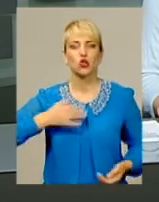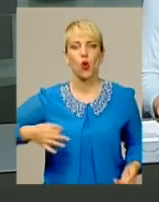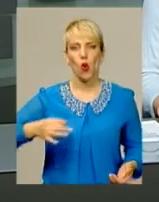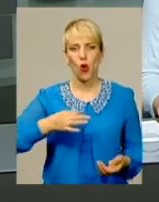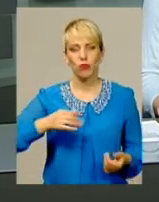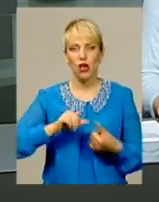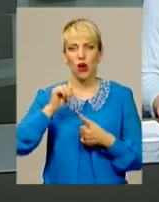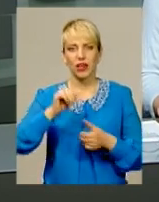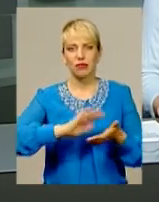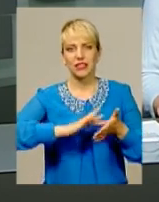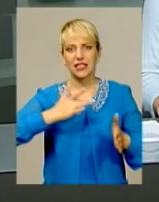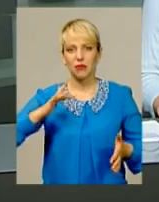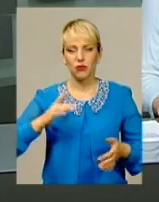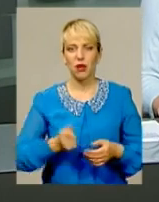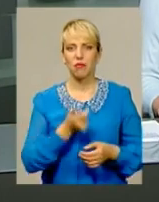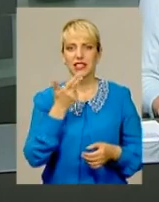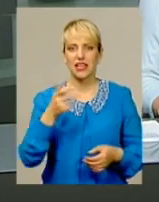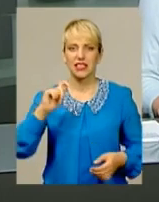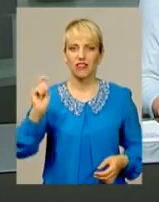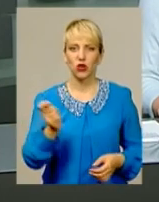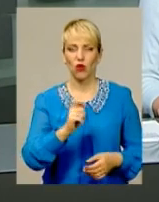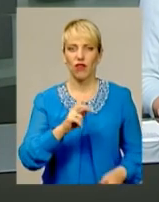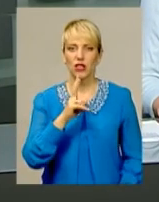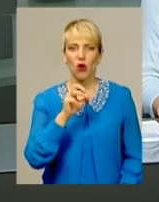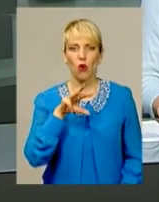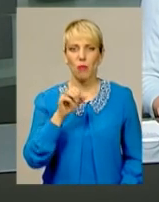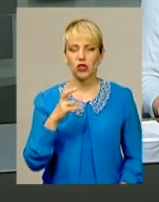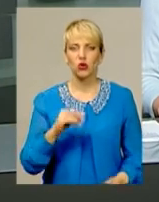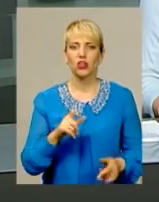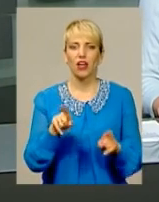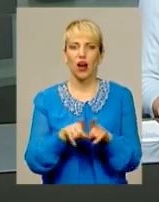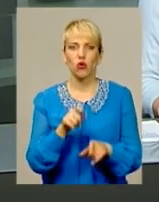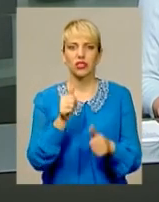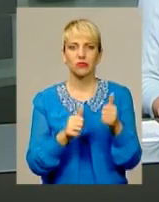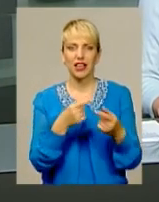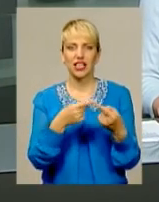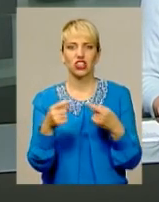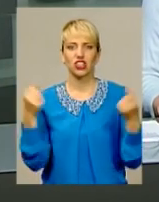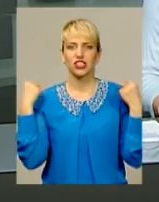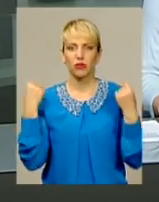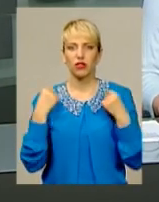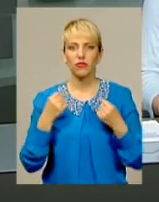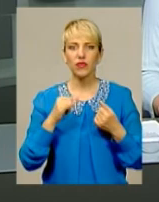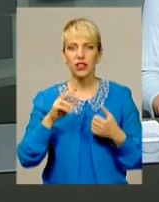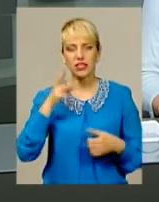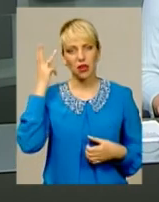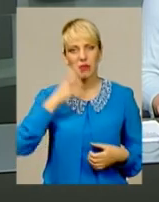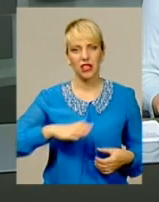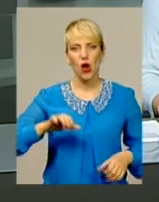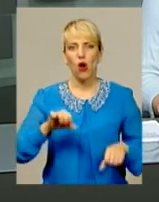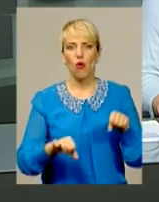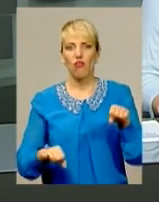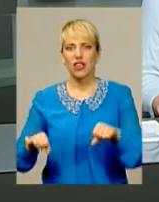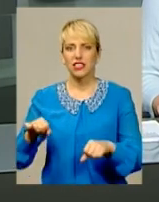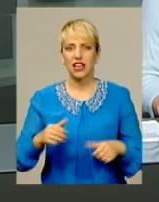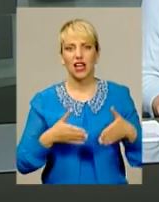Окрім вже срібної призерки з фехтування Аліни Комашчук, за медалі змагались і інші спортсмени з Хмельниччини. У Веслуванні на